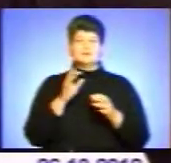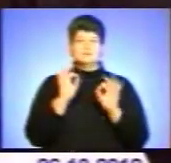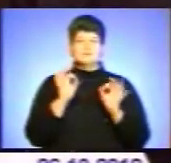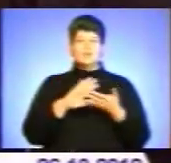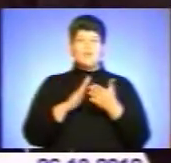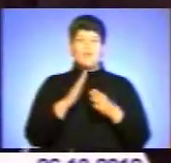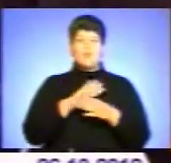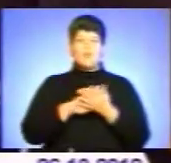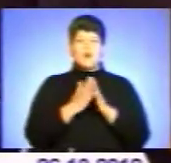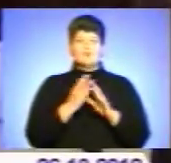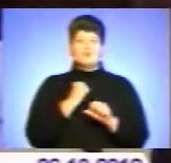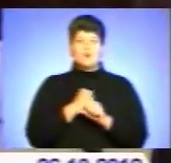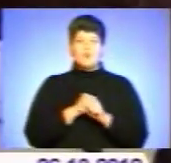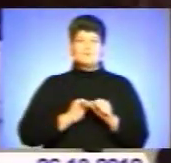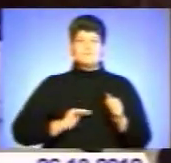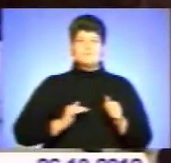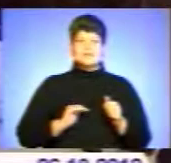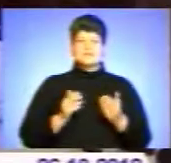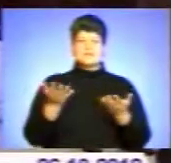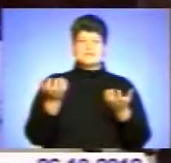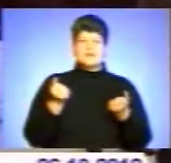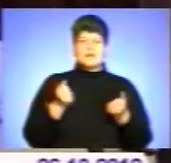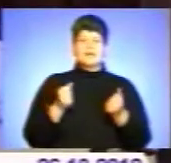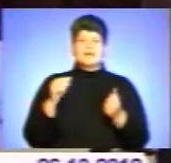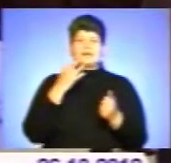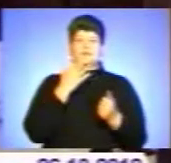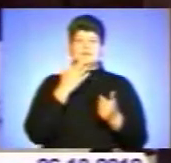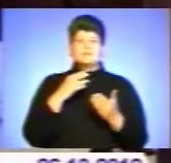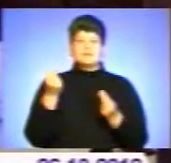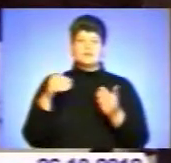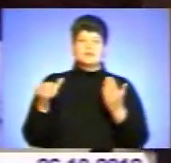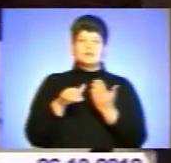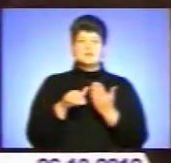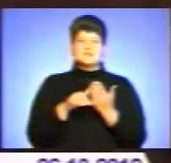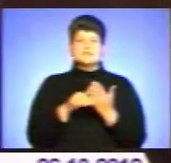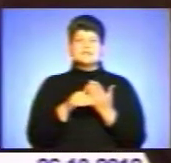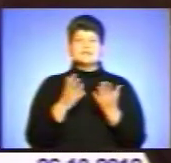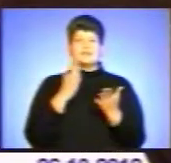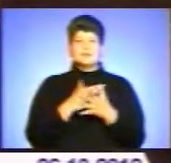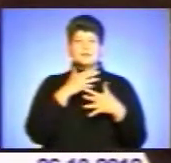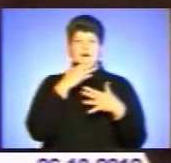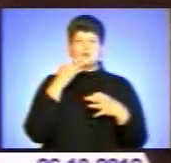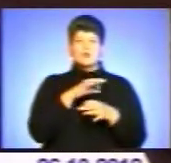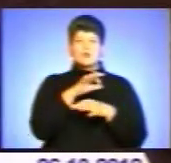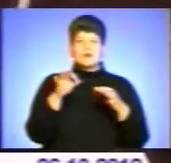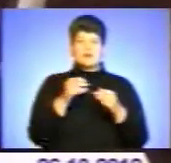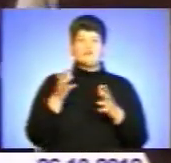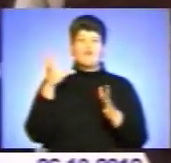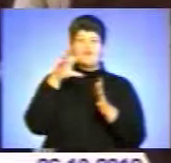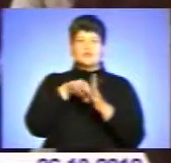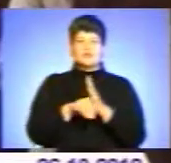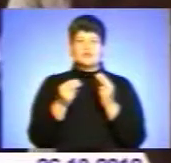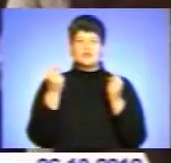бізнесу та залучення іноземних інвестицій. Доказом цього є низка вже реалізованих проєктів, куди вклали кошти великі